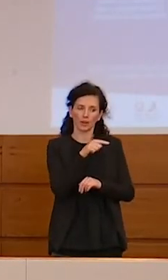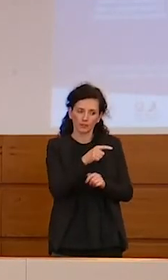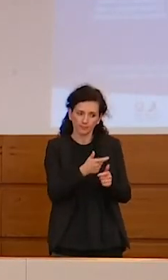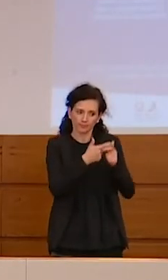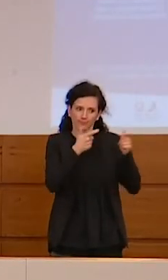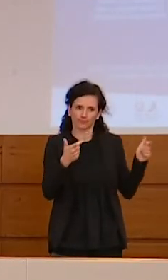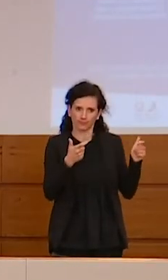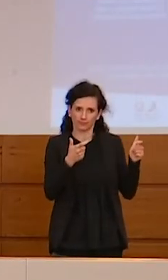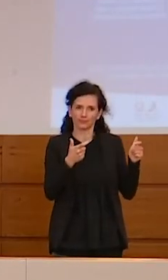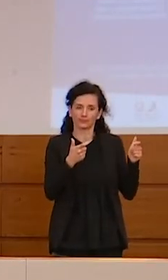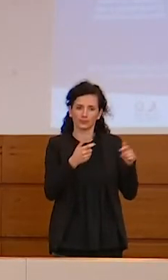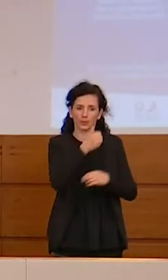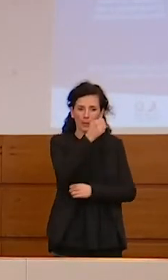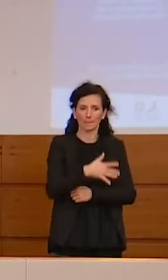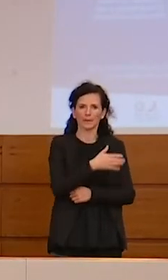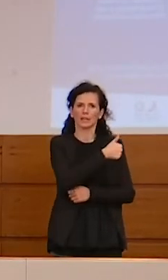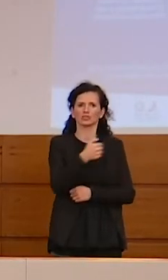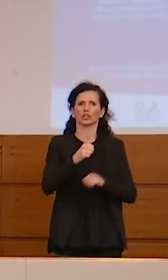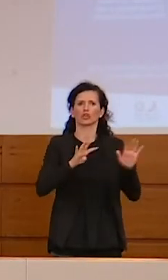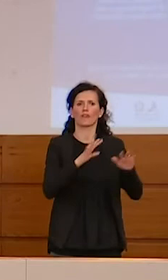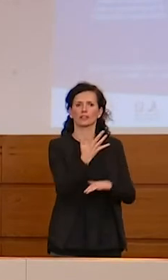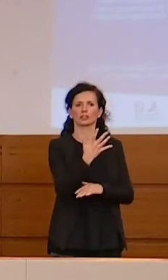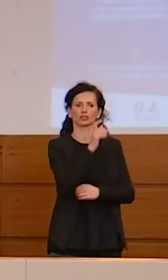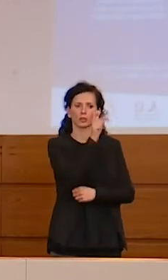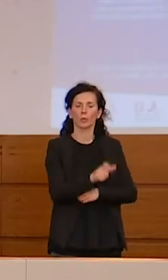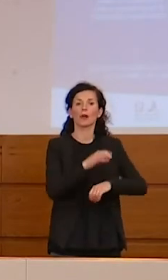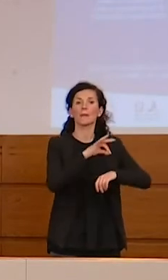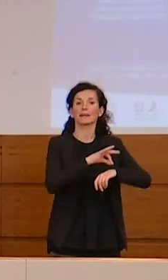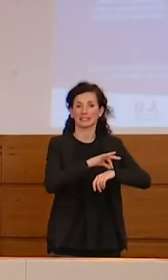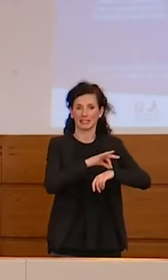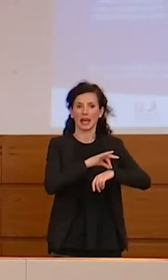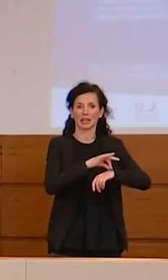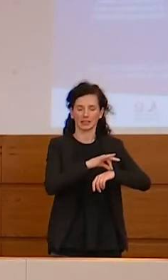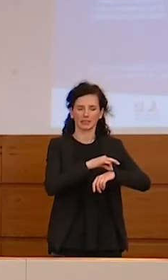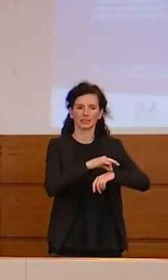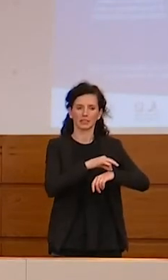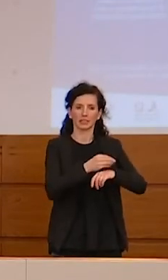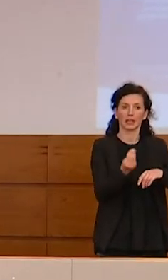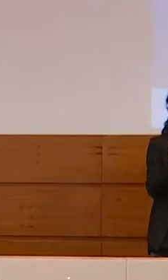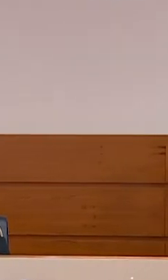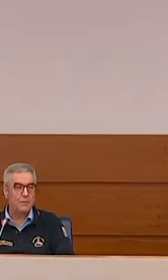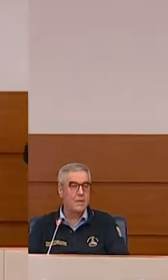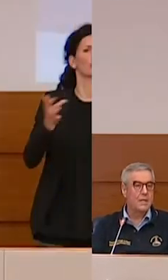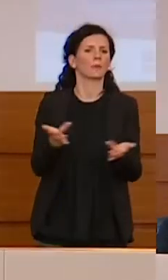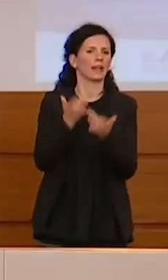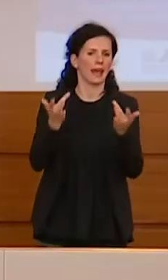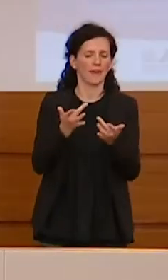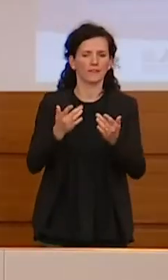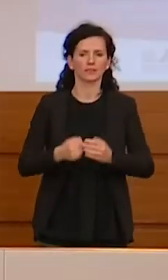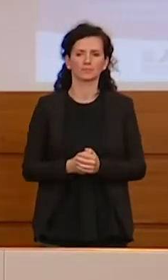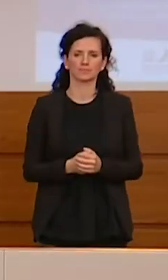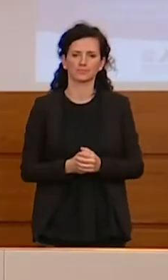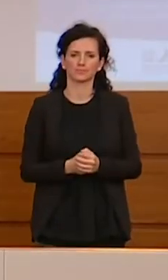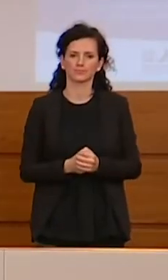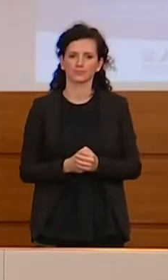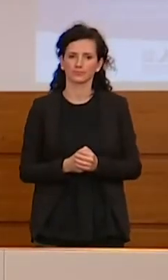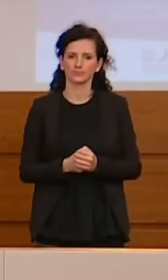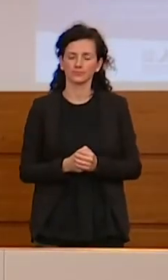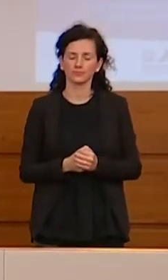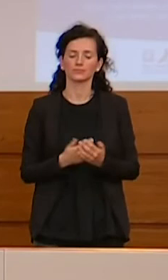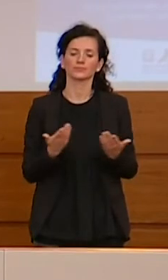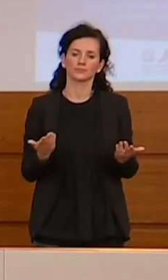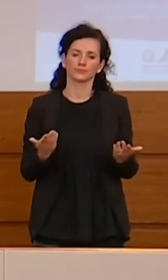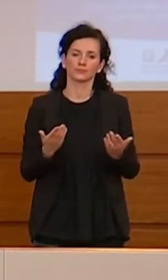incremento di 1.195 pazienti, positivi in più rispetto a ieri. Per quanto riguarda il numero dei